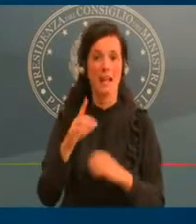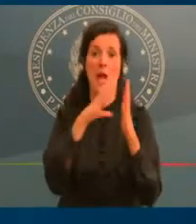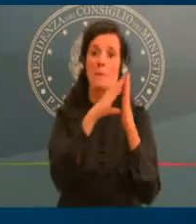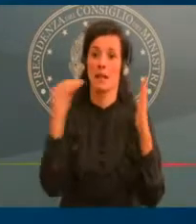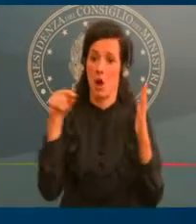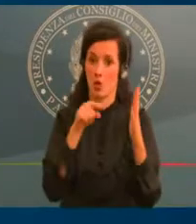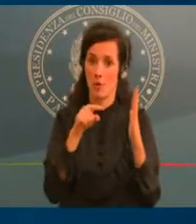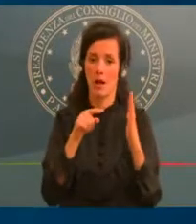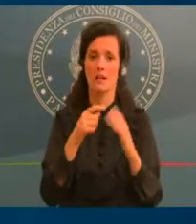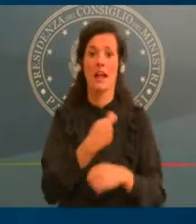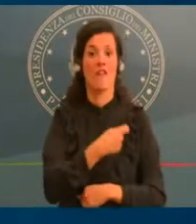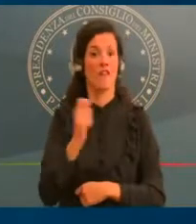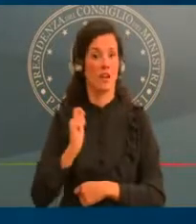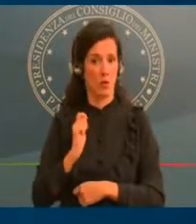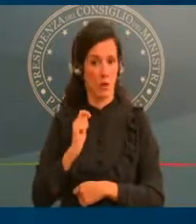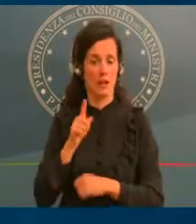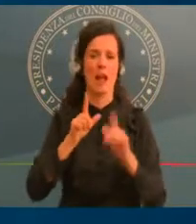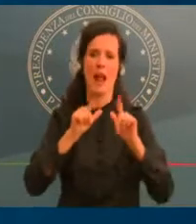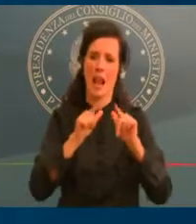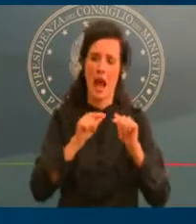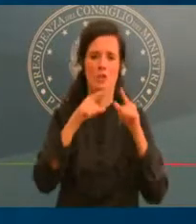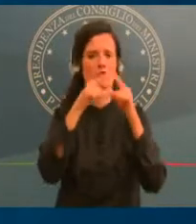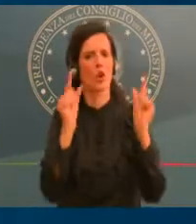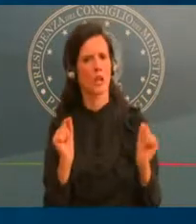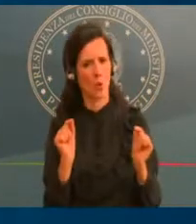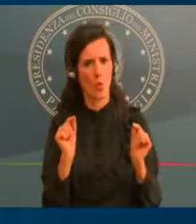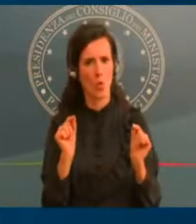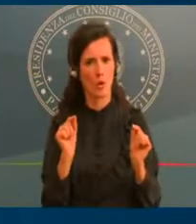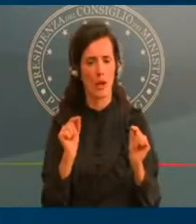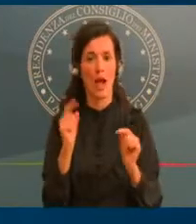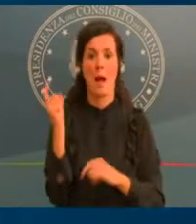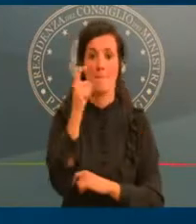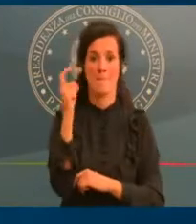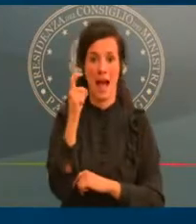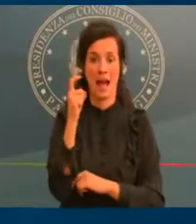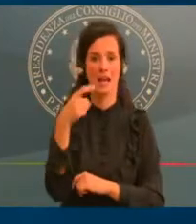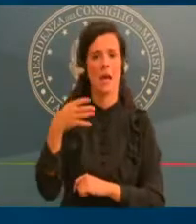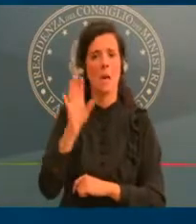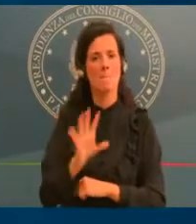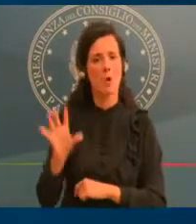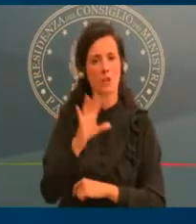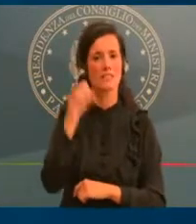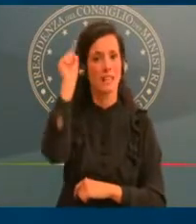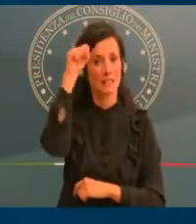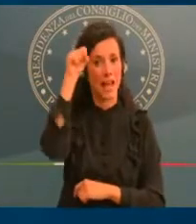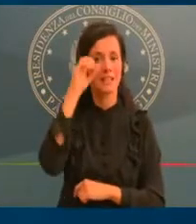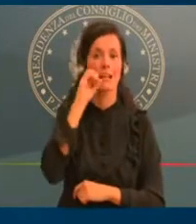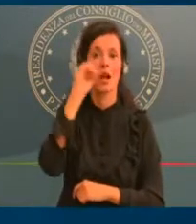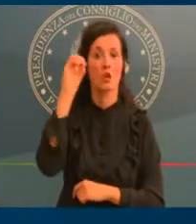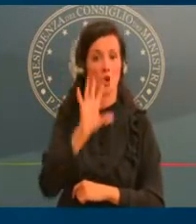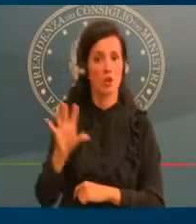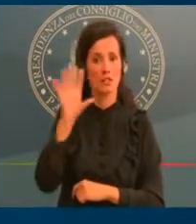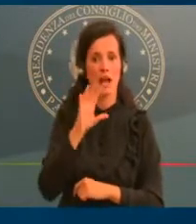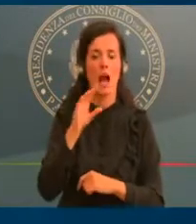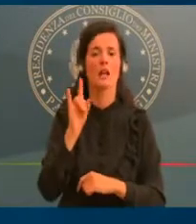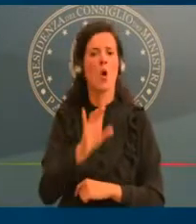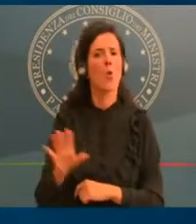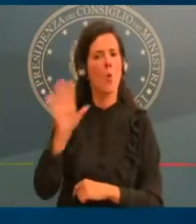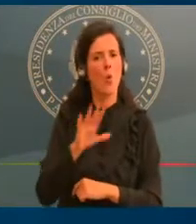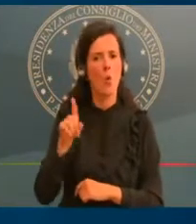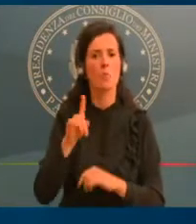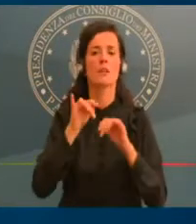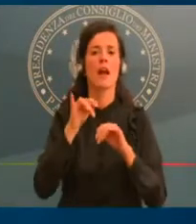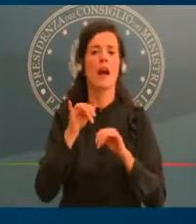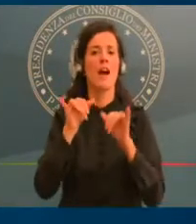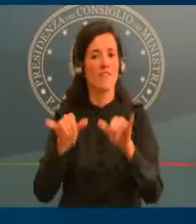Sardegna, Toscana, Umbria-Veneto, province di Trento e di Bolzano. In queste regioni sarà vietato